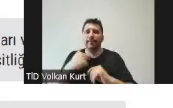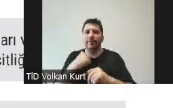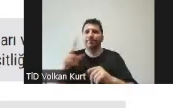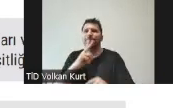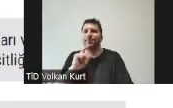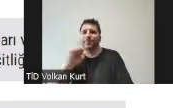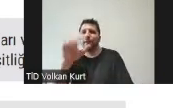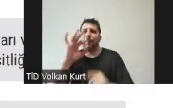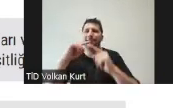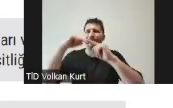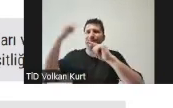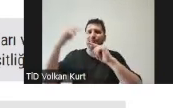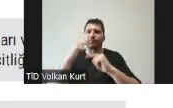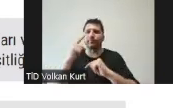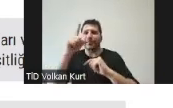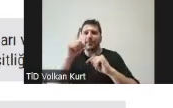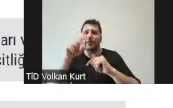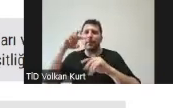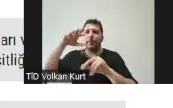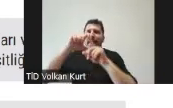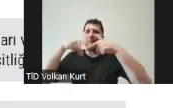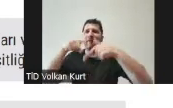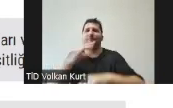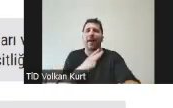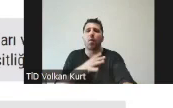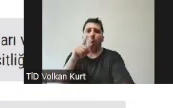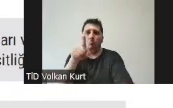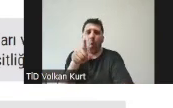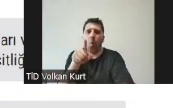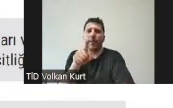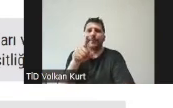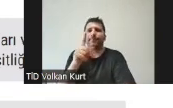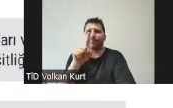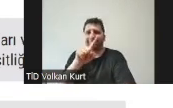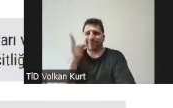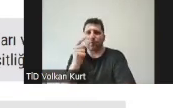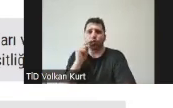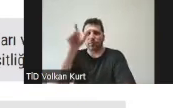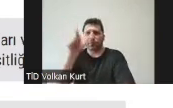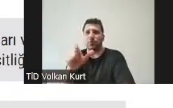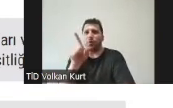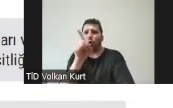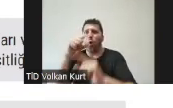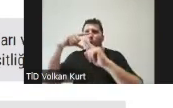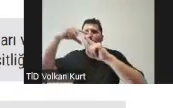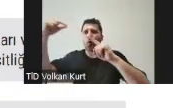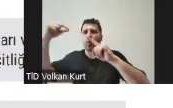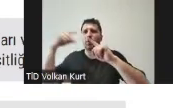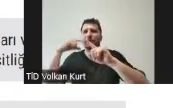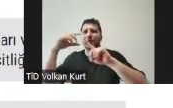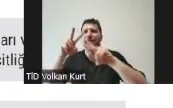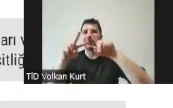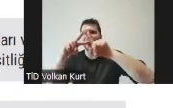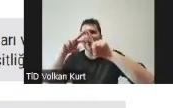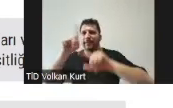üstünde bir doküman göreceksiniz. O dokümanı kenarındaki oktan, sağ üst köşesindeki